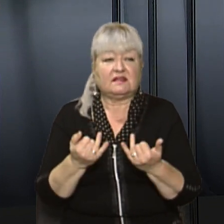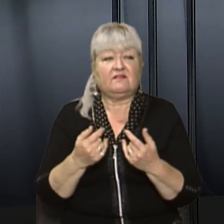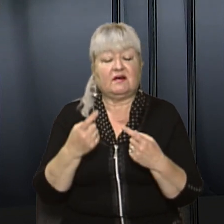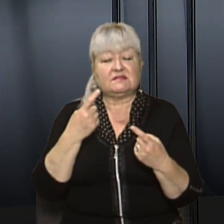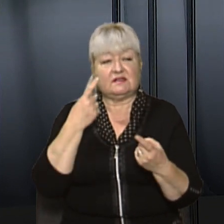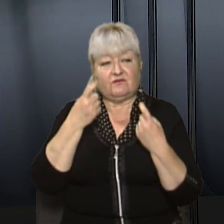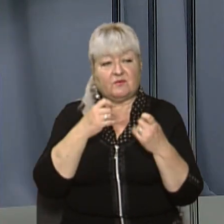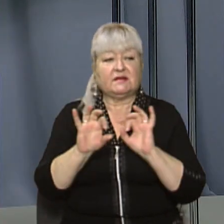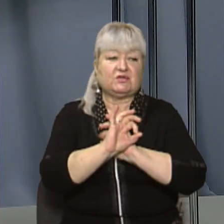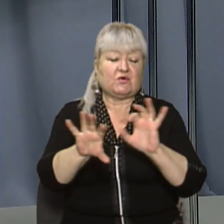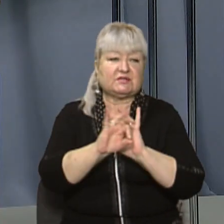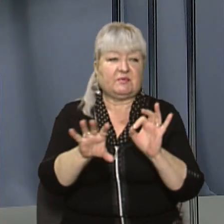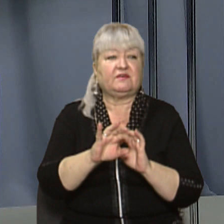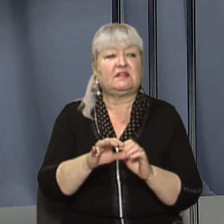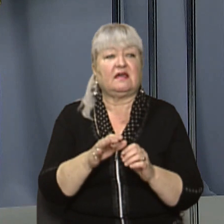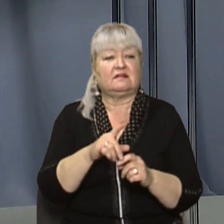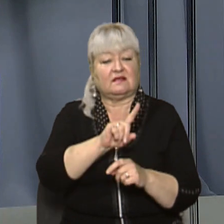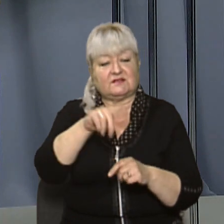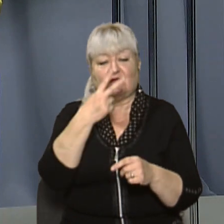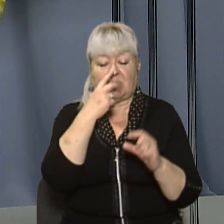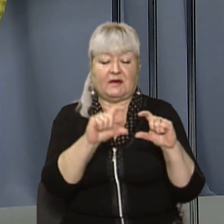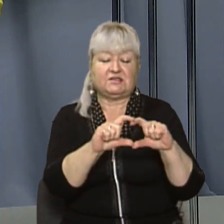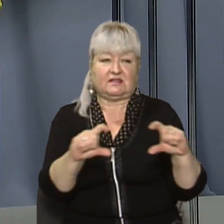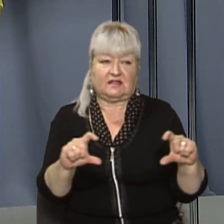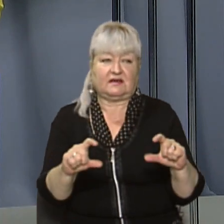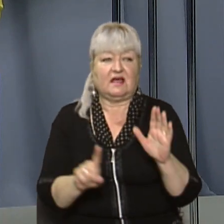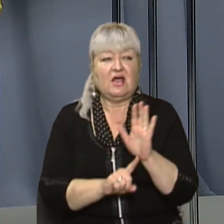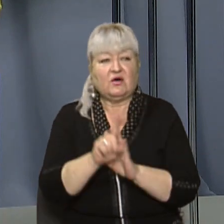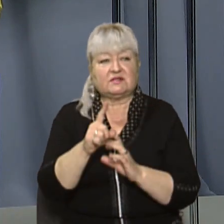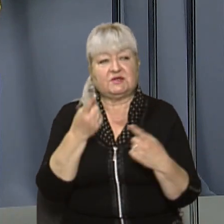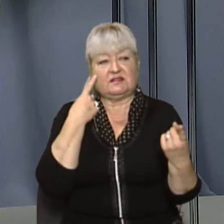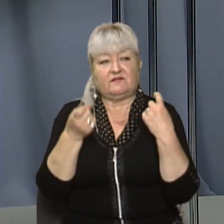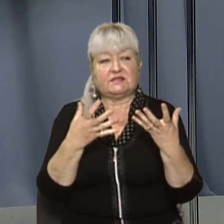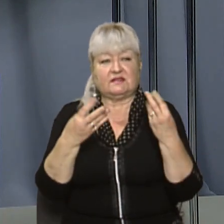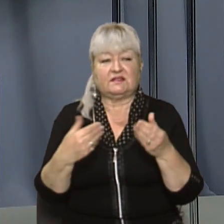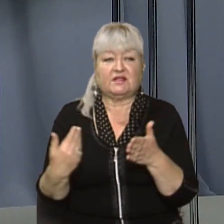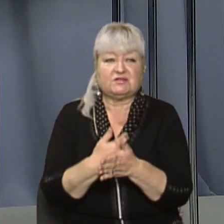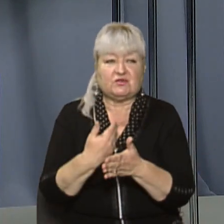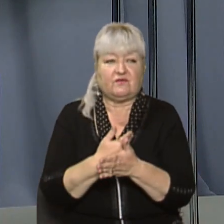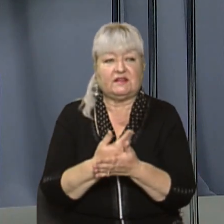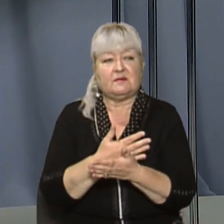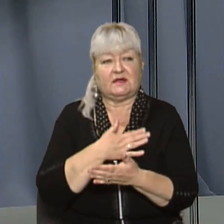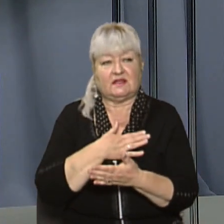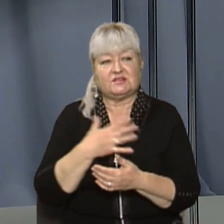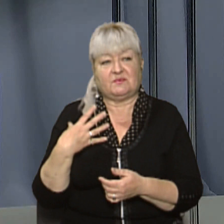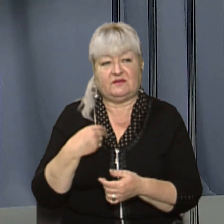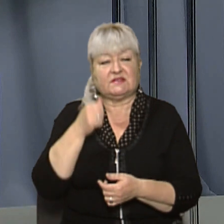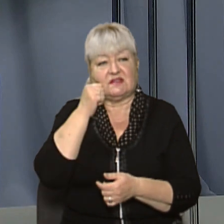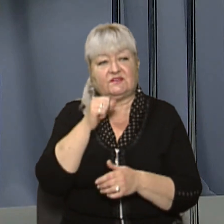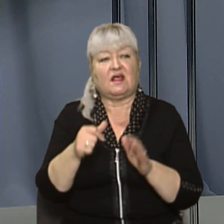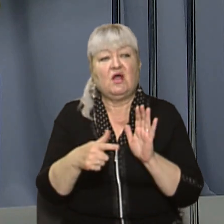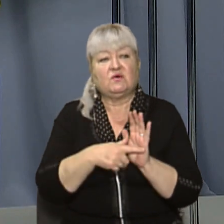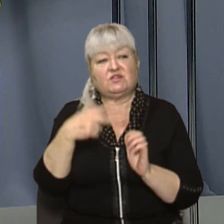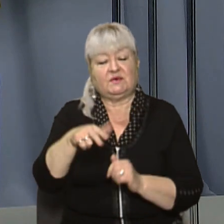інформацію розповідайте нам за номером нашої гарячої лінії. Розпочинайте інформаційний день із новинами на ЮАЛьвів вже завтра о 7